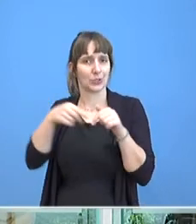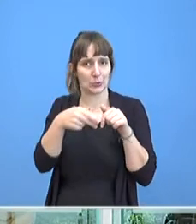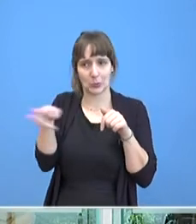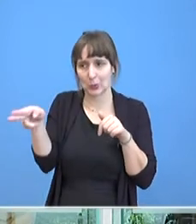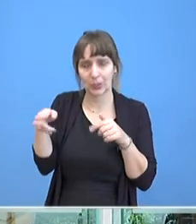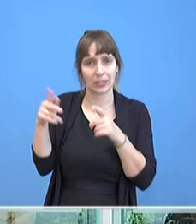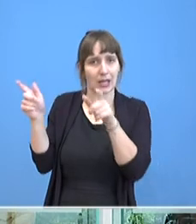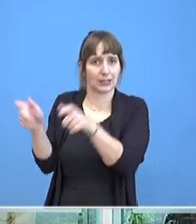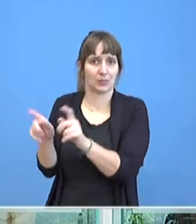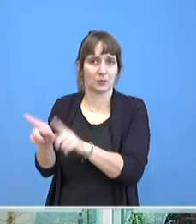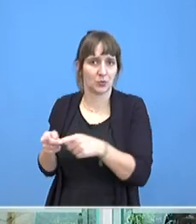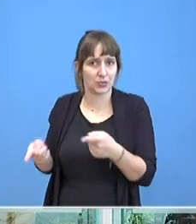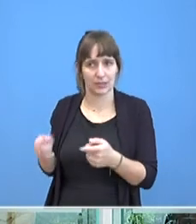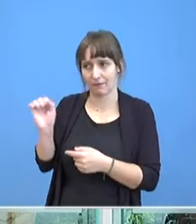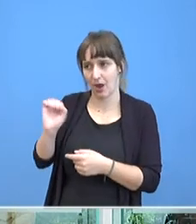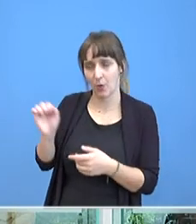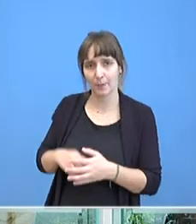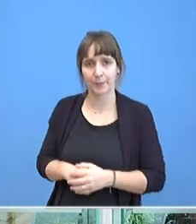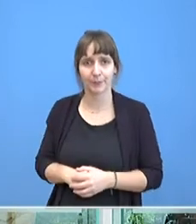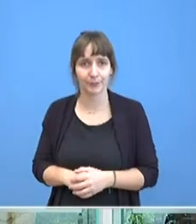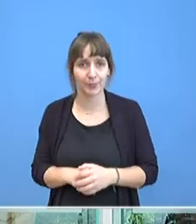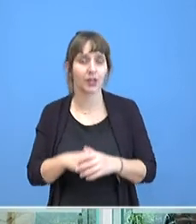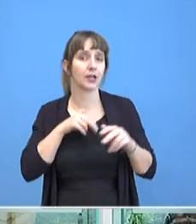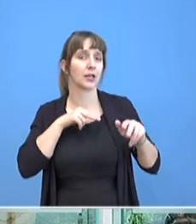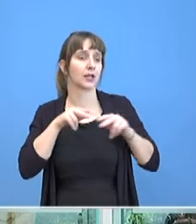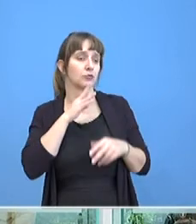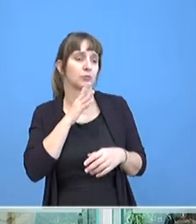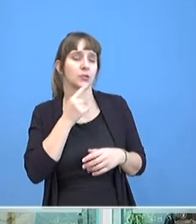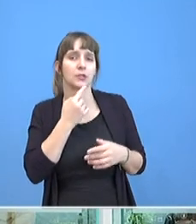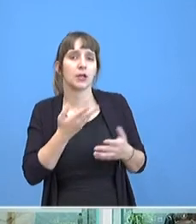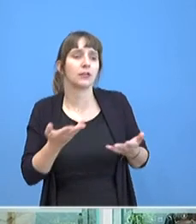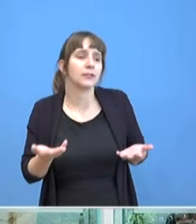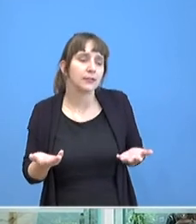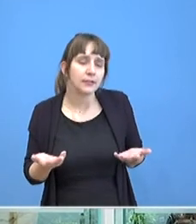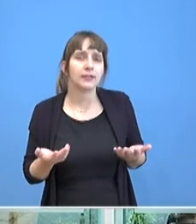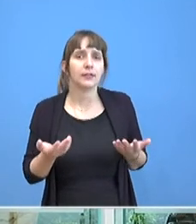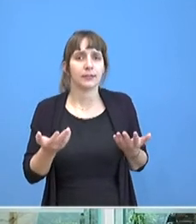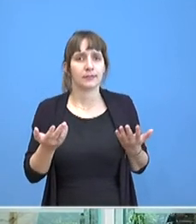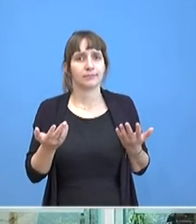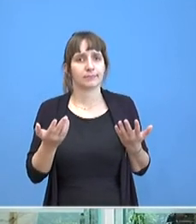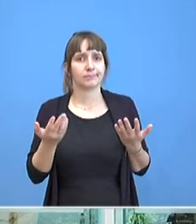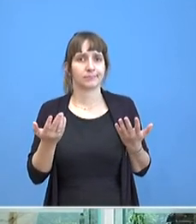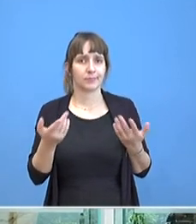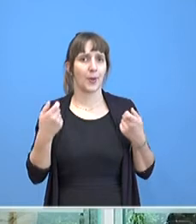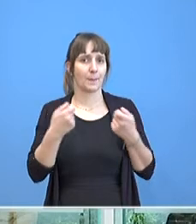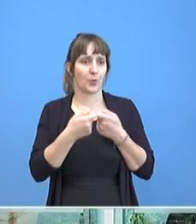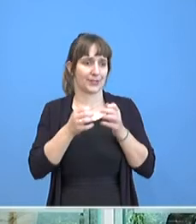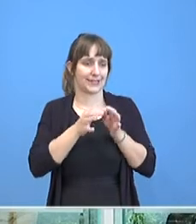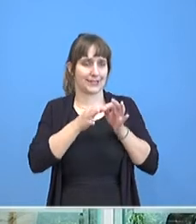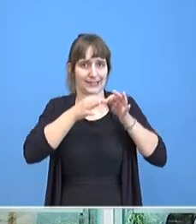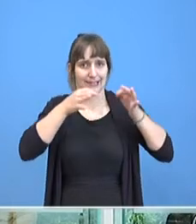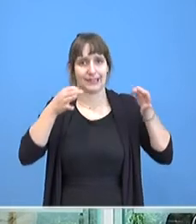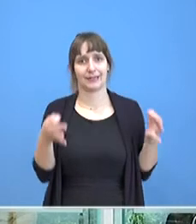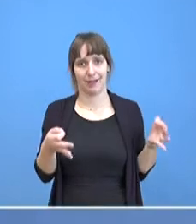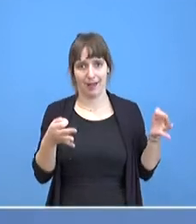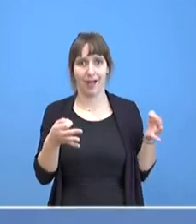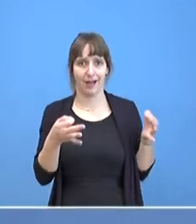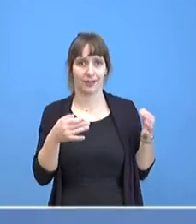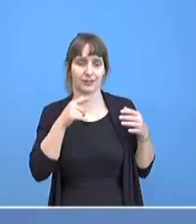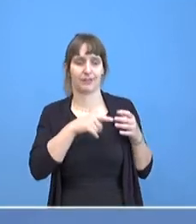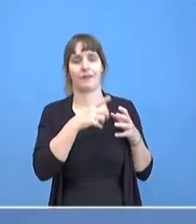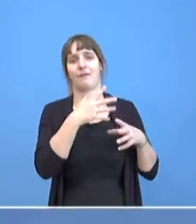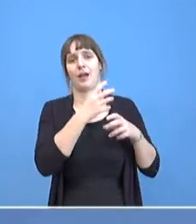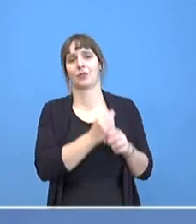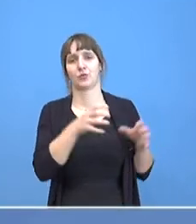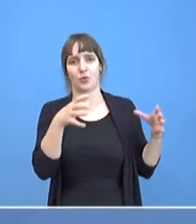Das scheint mir eine Frage zu sein, die im Respekt vor dem anderen Verfassungsorgan Bundestag an den